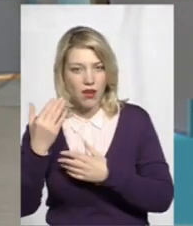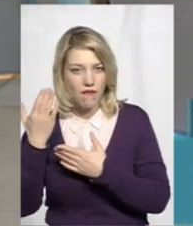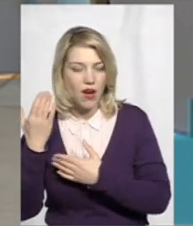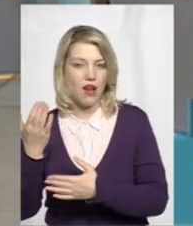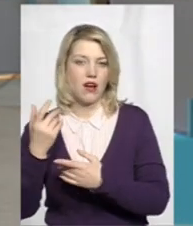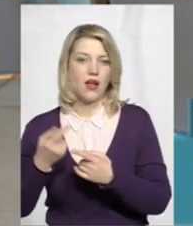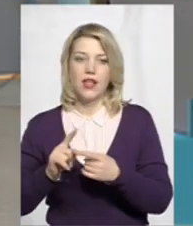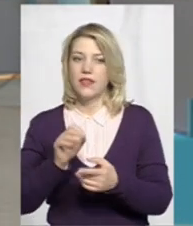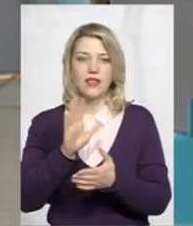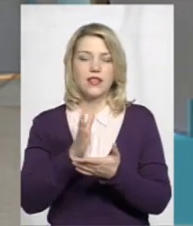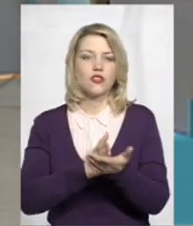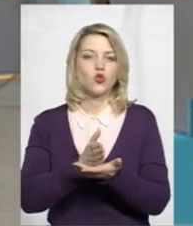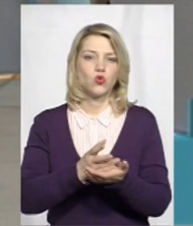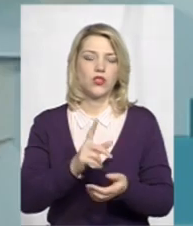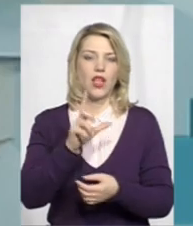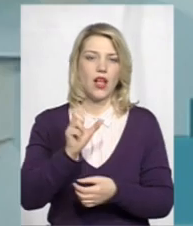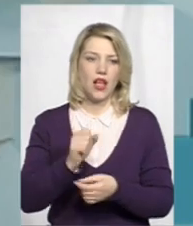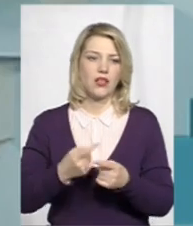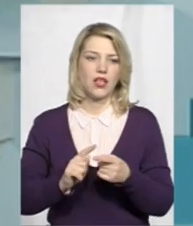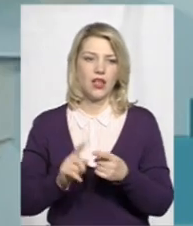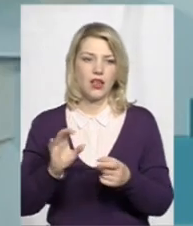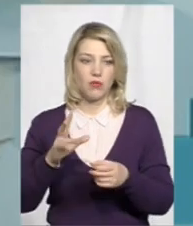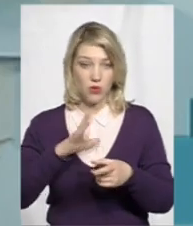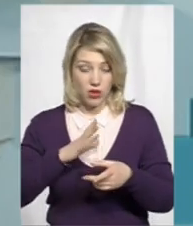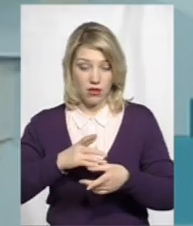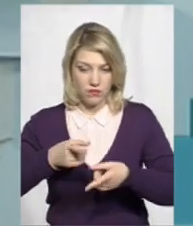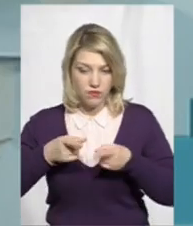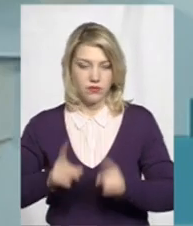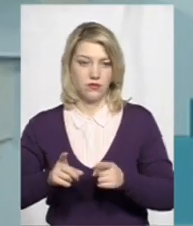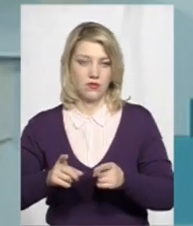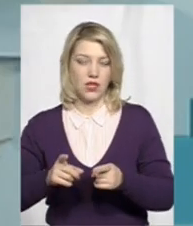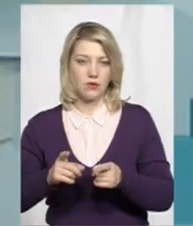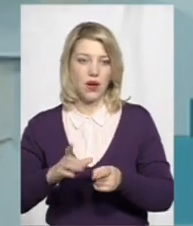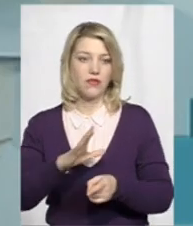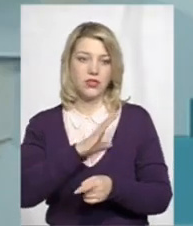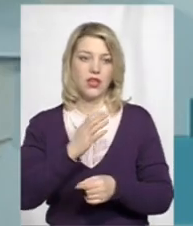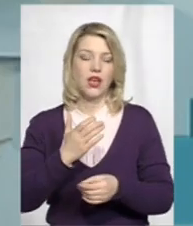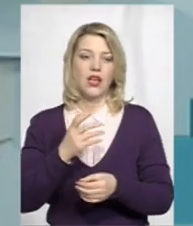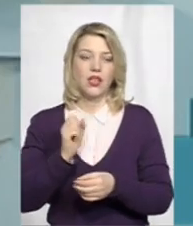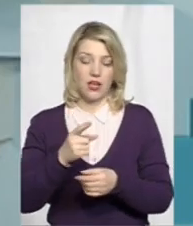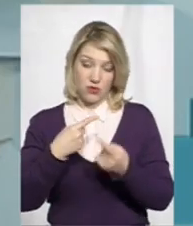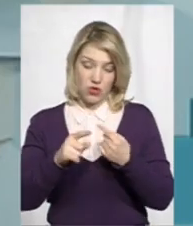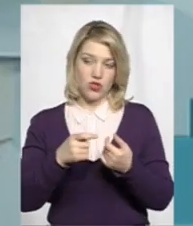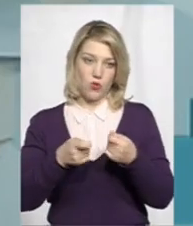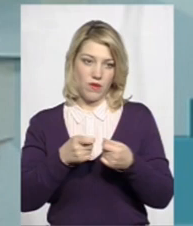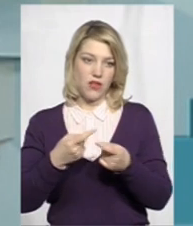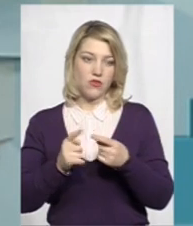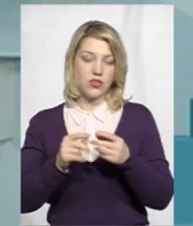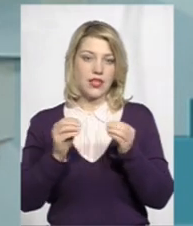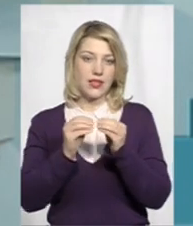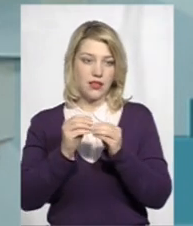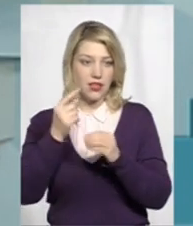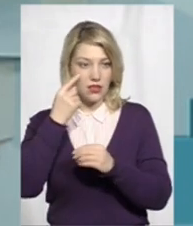заслужена, а це така перевага, яка була насправді, так, як в іншій управляючій компанії. От цих 10